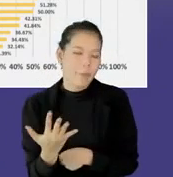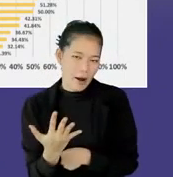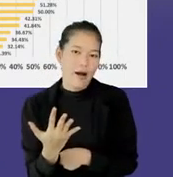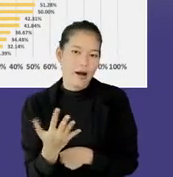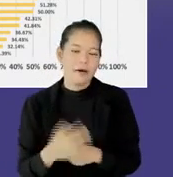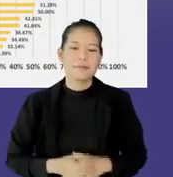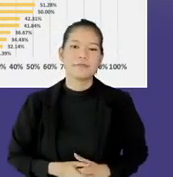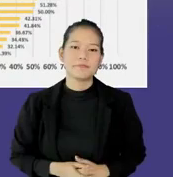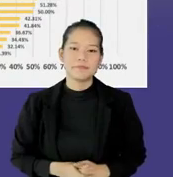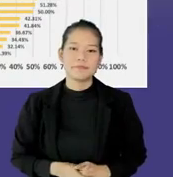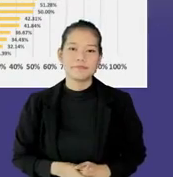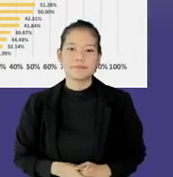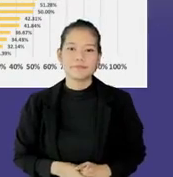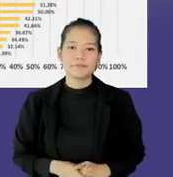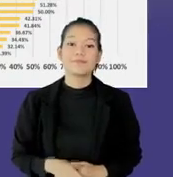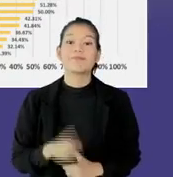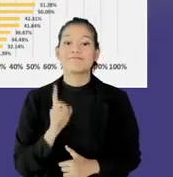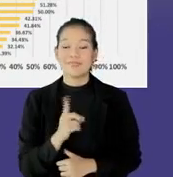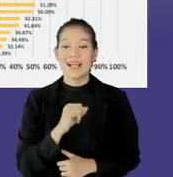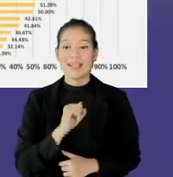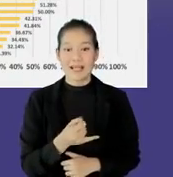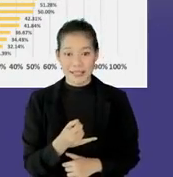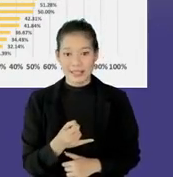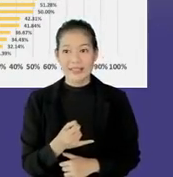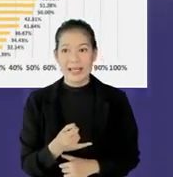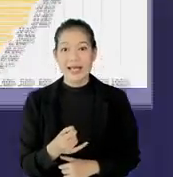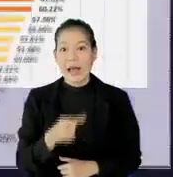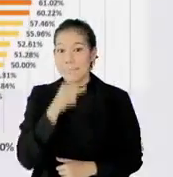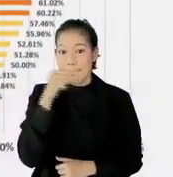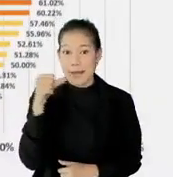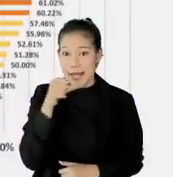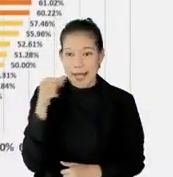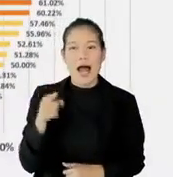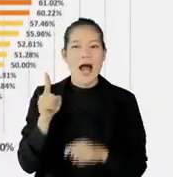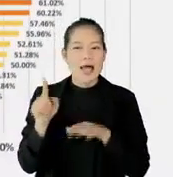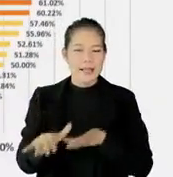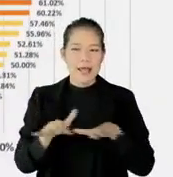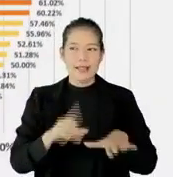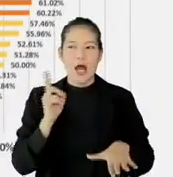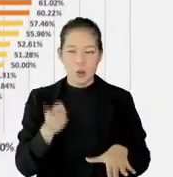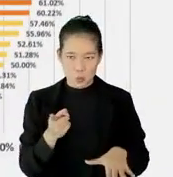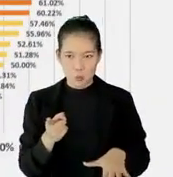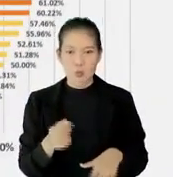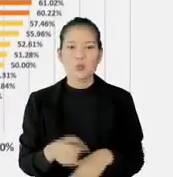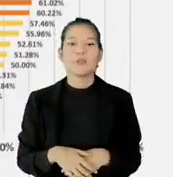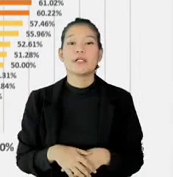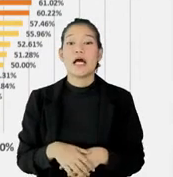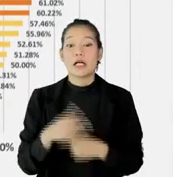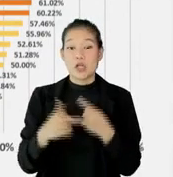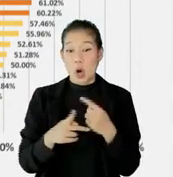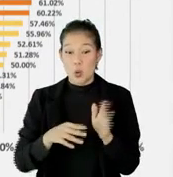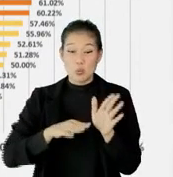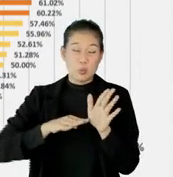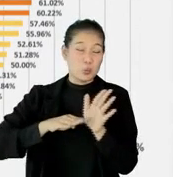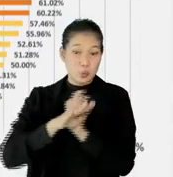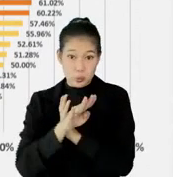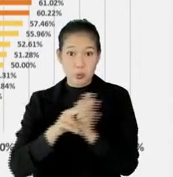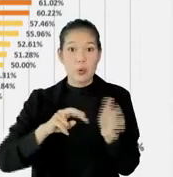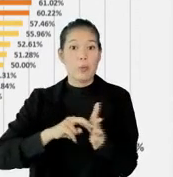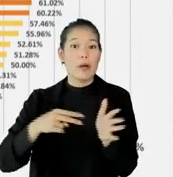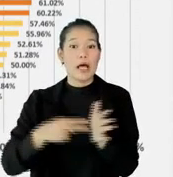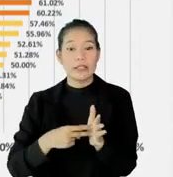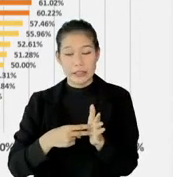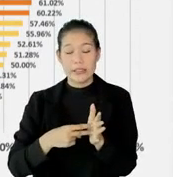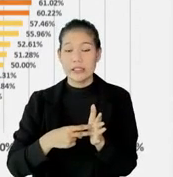terpakai, oleh para pasien COVID-19. Jadi, yang dimerahin, juga tetap harus hati-hati, harapannya, karena jika terjadi lonjakan kasus, bisa